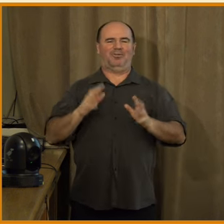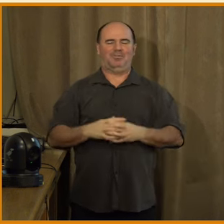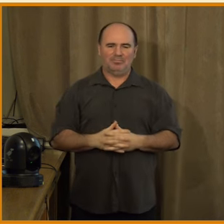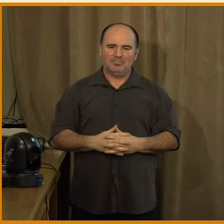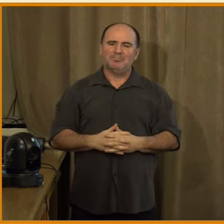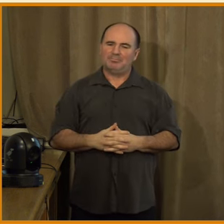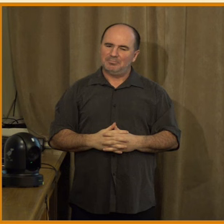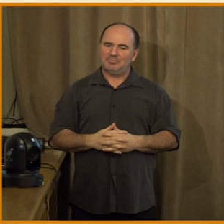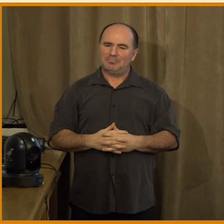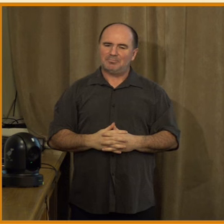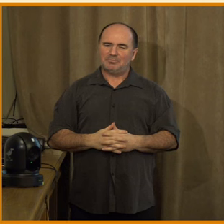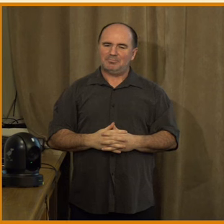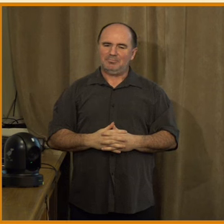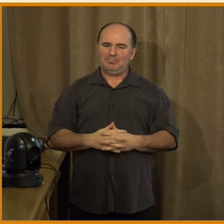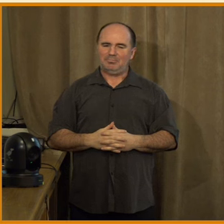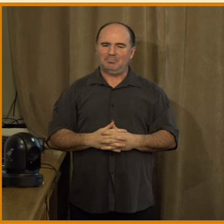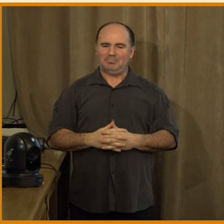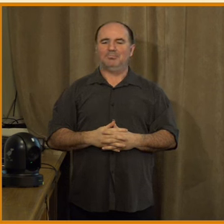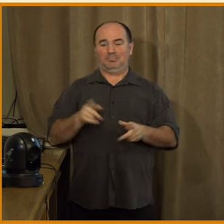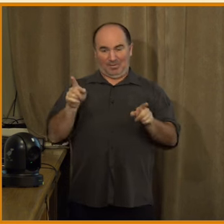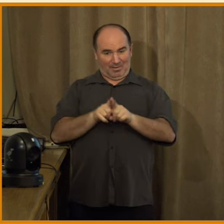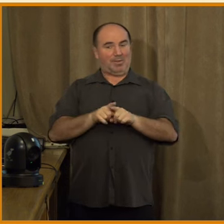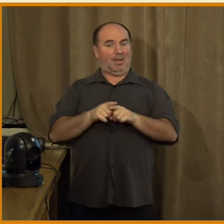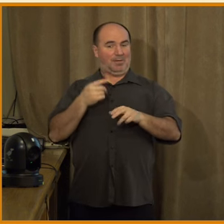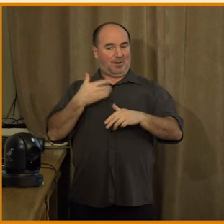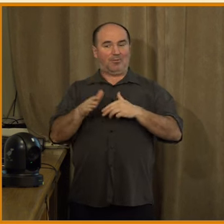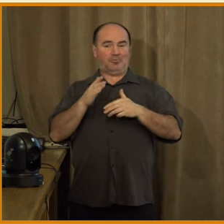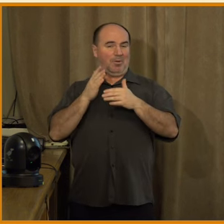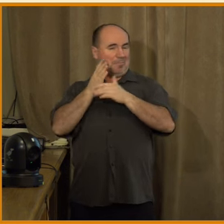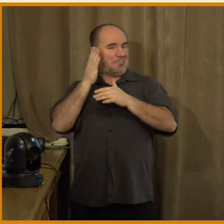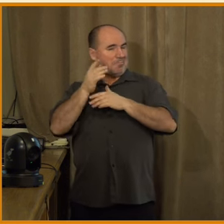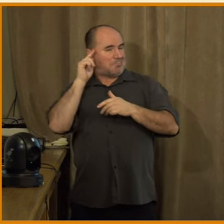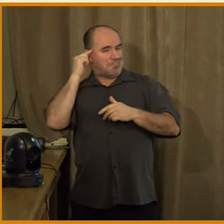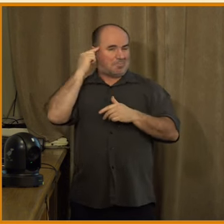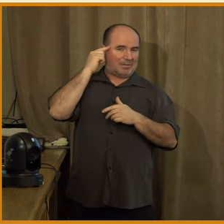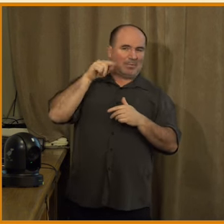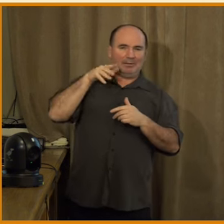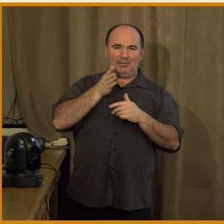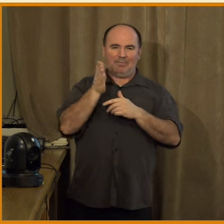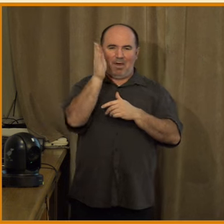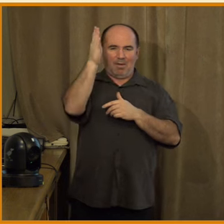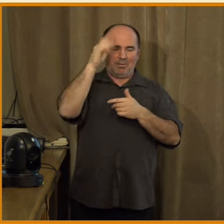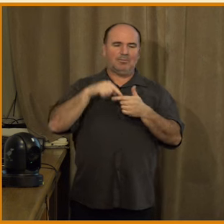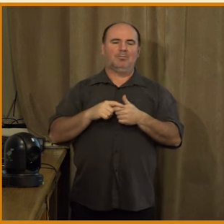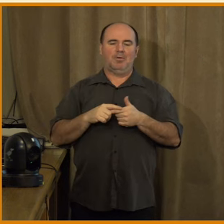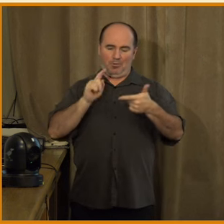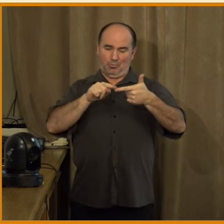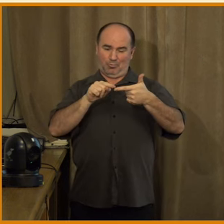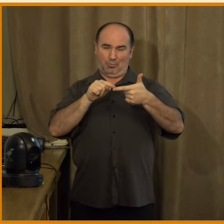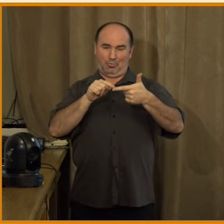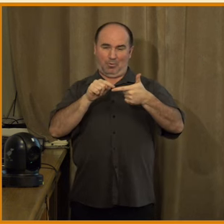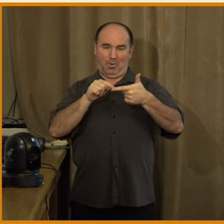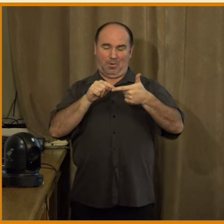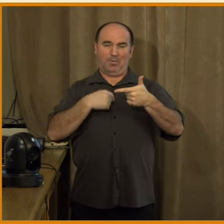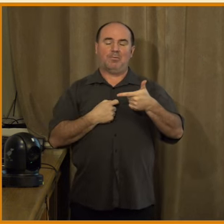tou perspektivou, o které si myslím, že se o ní začínáme bavit, ale tak myslím v tuhle chvíli spíš to zmateně,